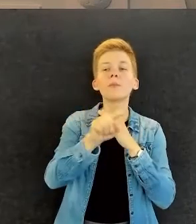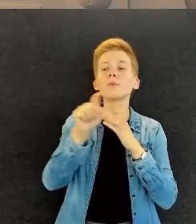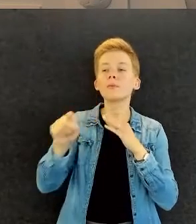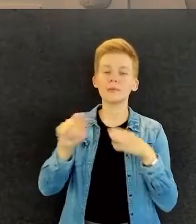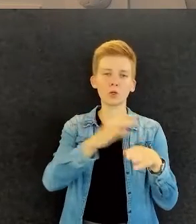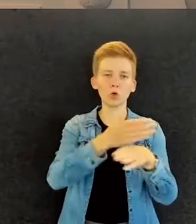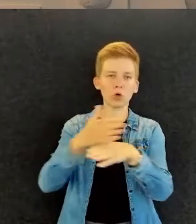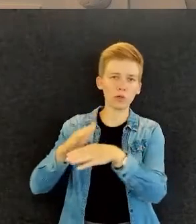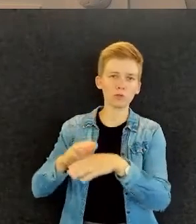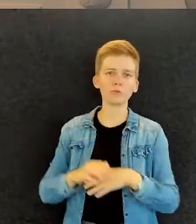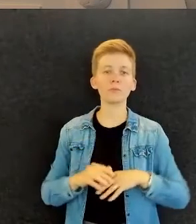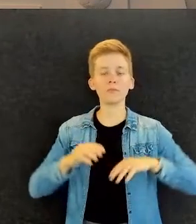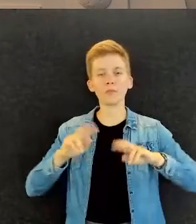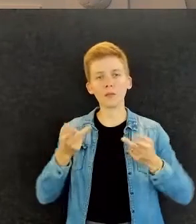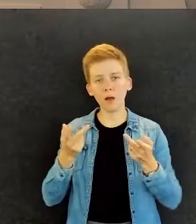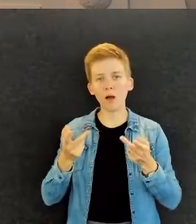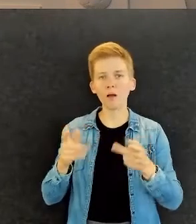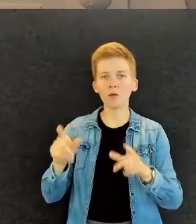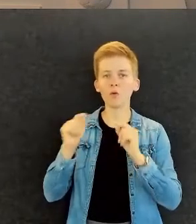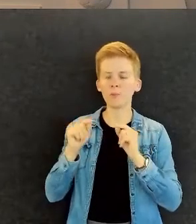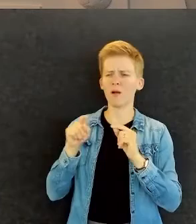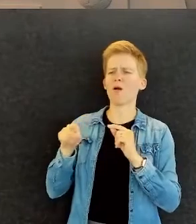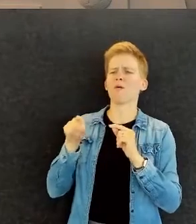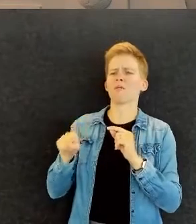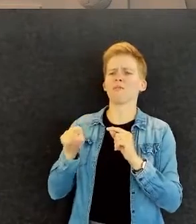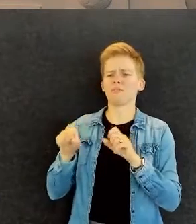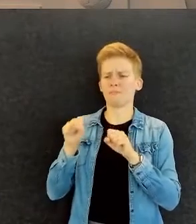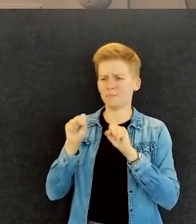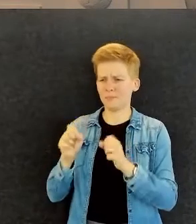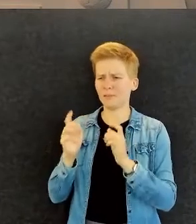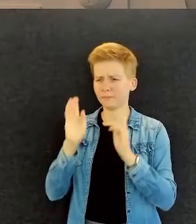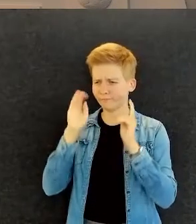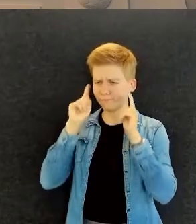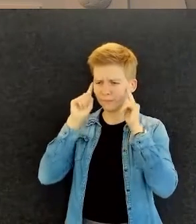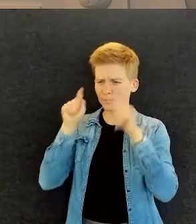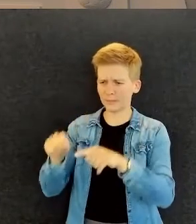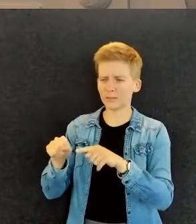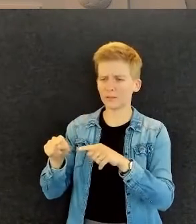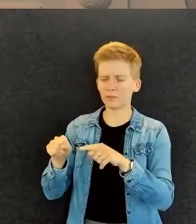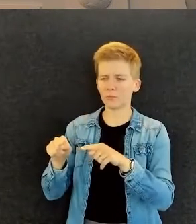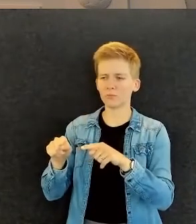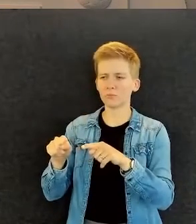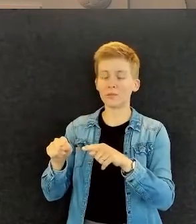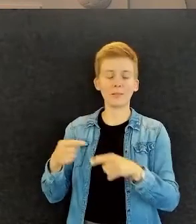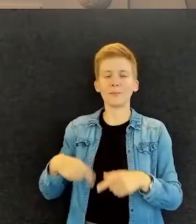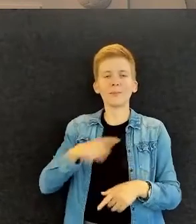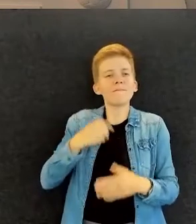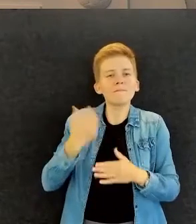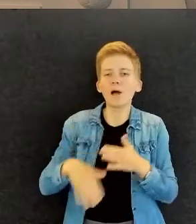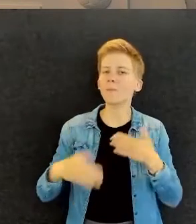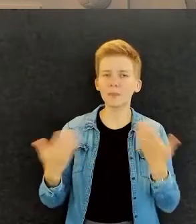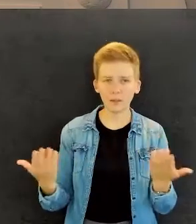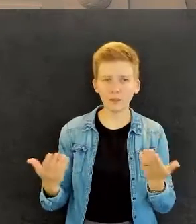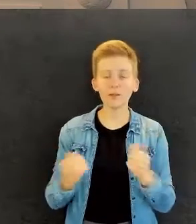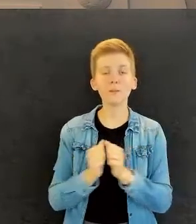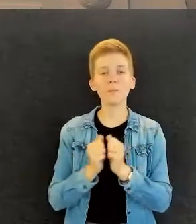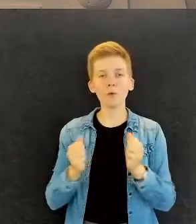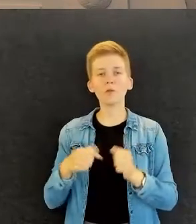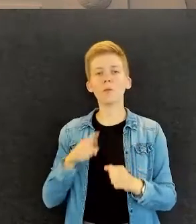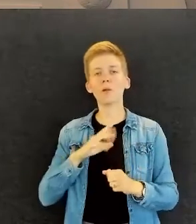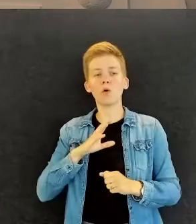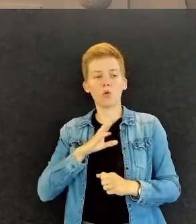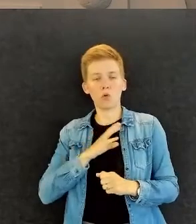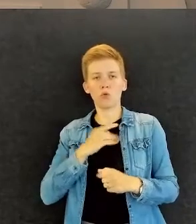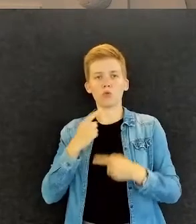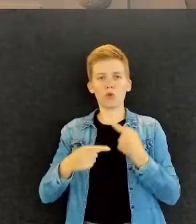jos tulee joku sellainen, että nyt tähän täytyy erityisesti kiinnittää huomiota, että me ei aivan valmiita olla siltä osin, mutta se, että meillä on jo olemassa